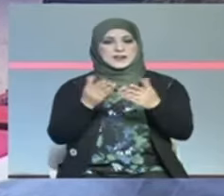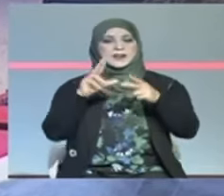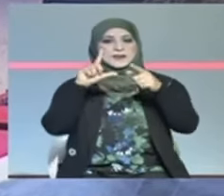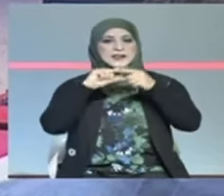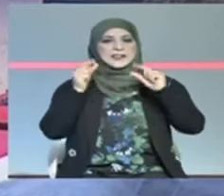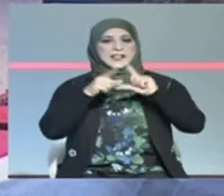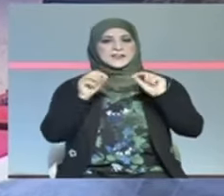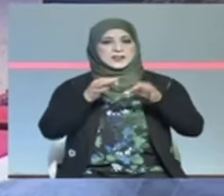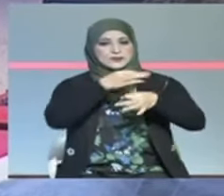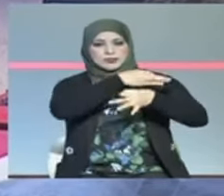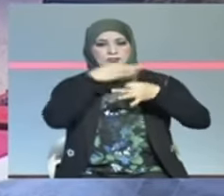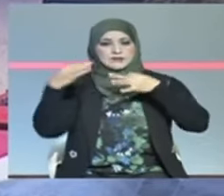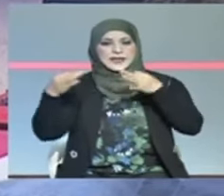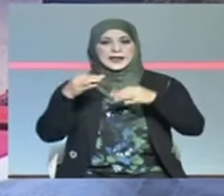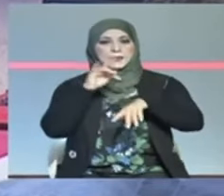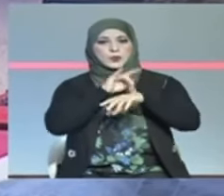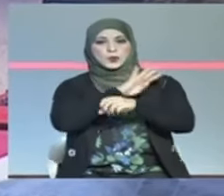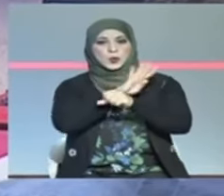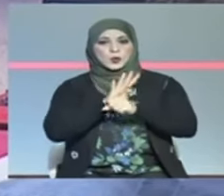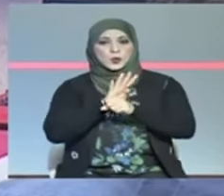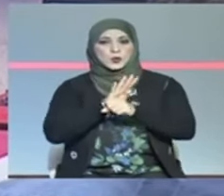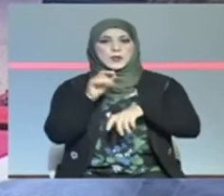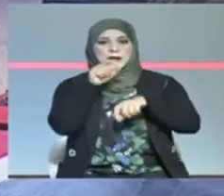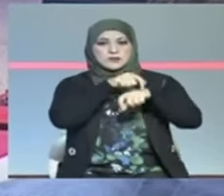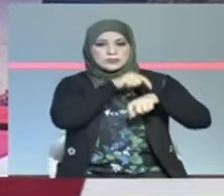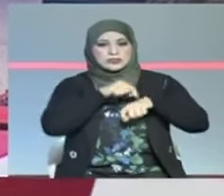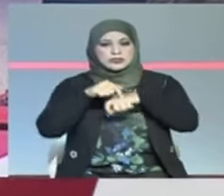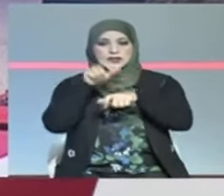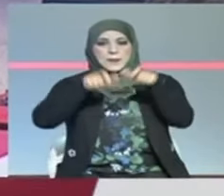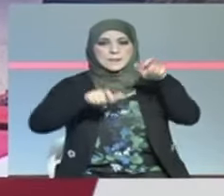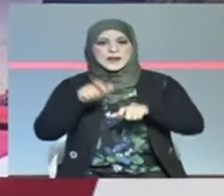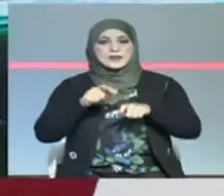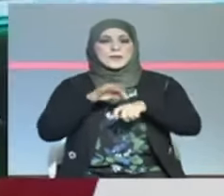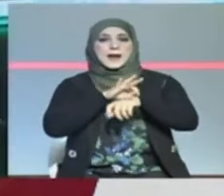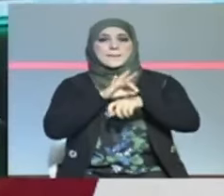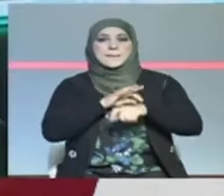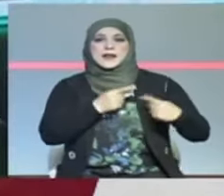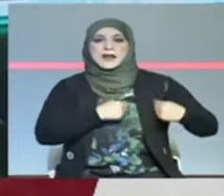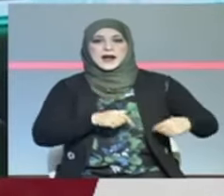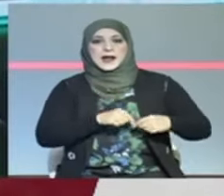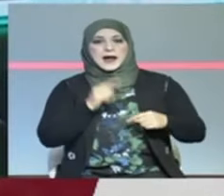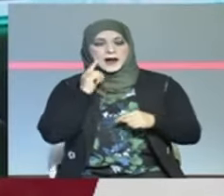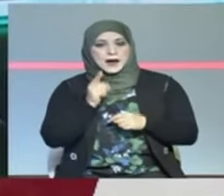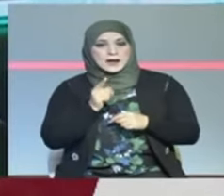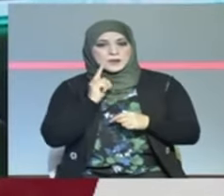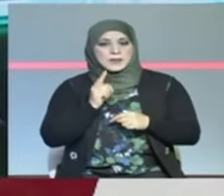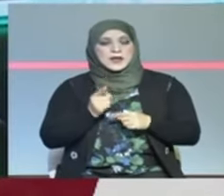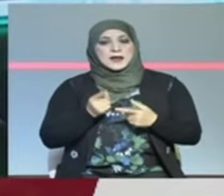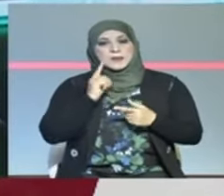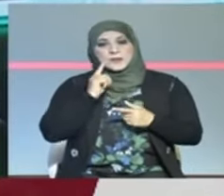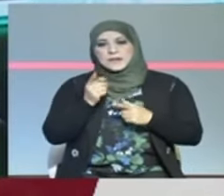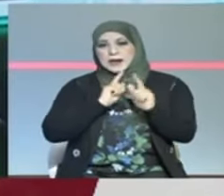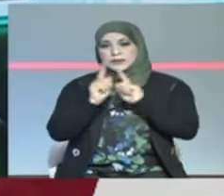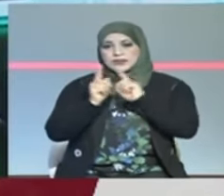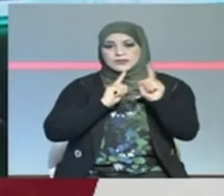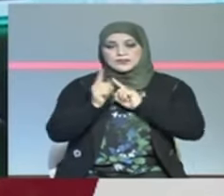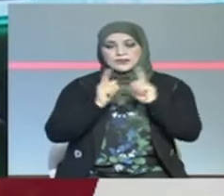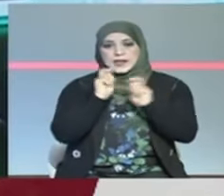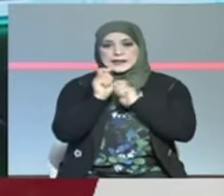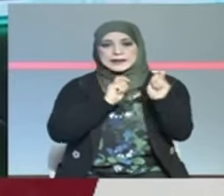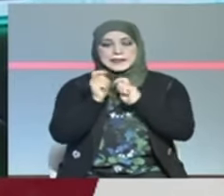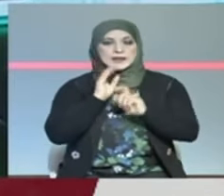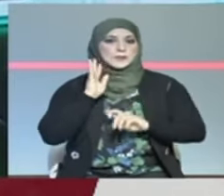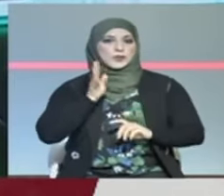دقيقا لأثر الإصابة بفيروس كورونا على المصابين بأمراض القلب والشريين سارة تغلب حلقات النقاش خلال